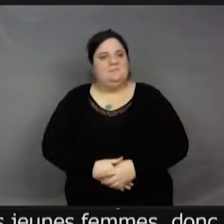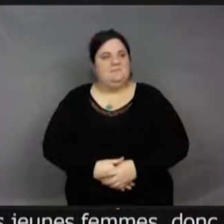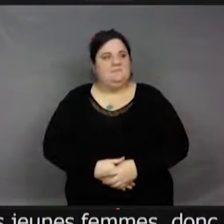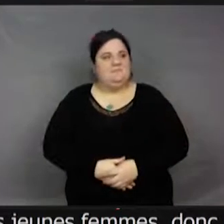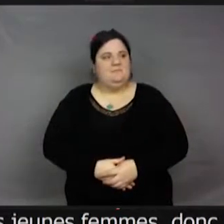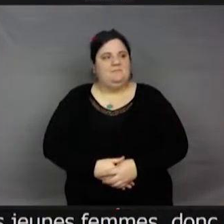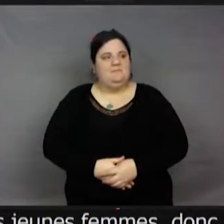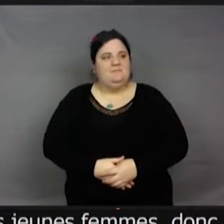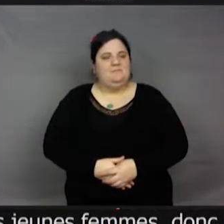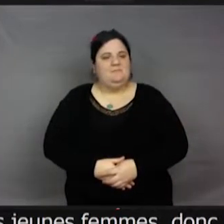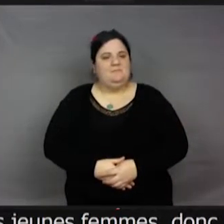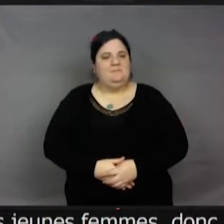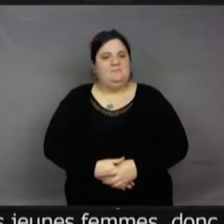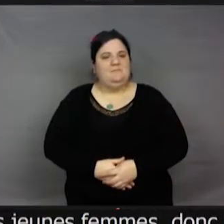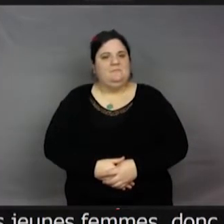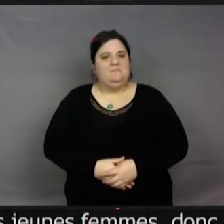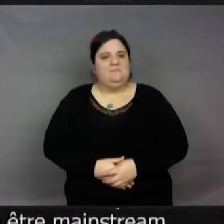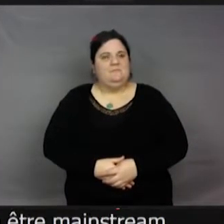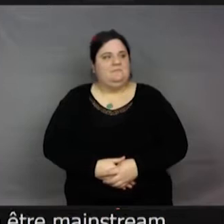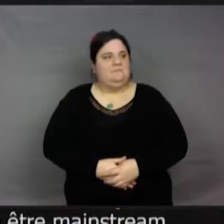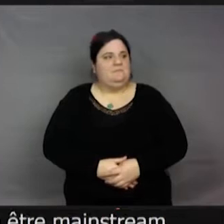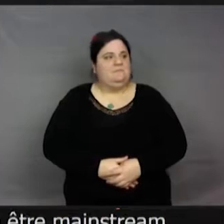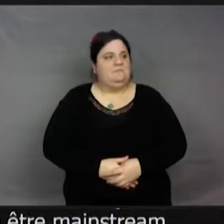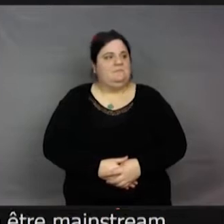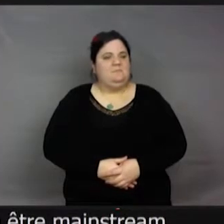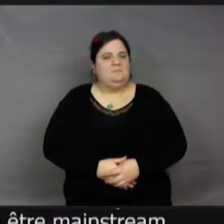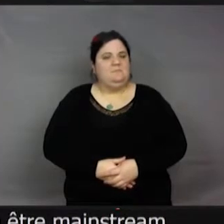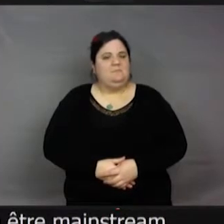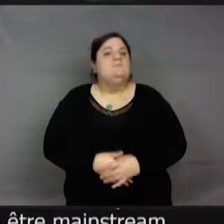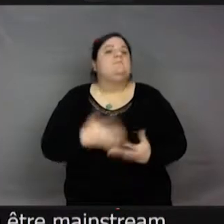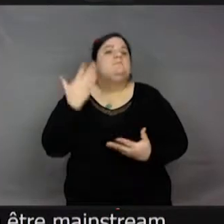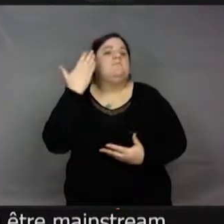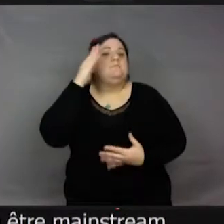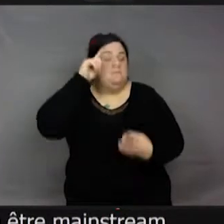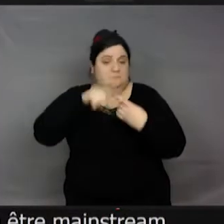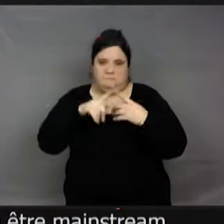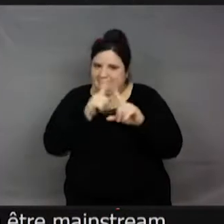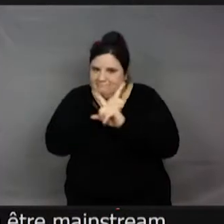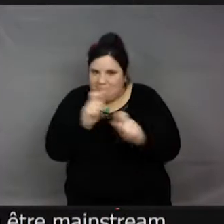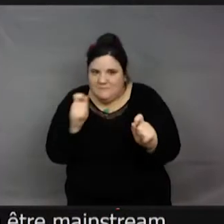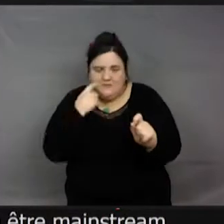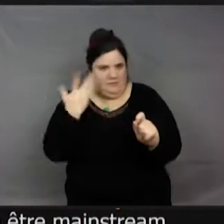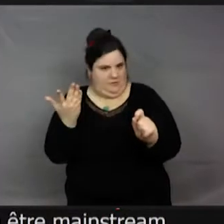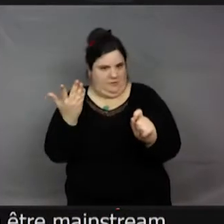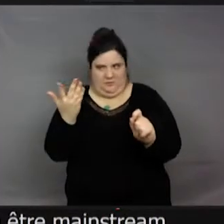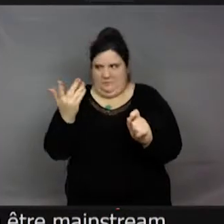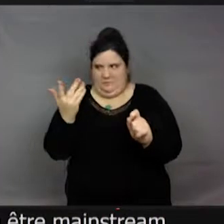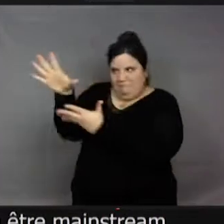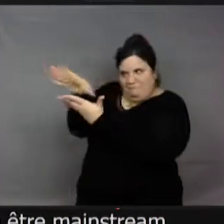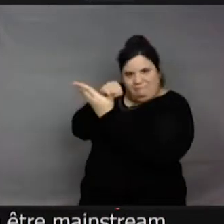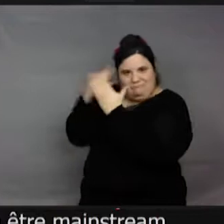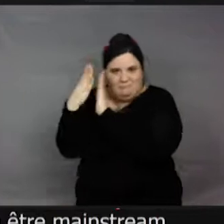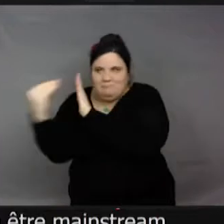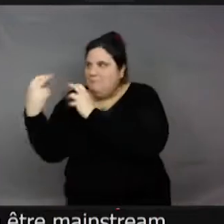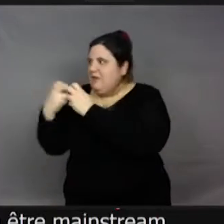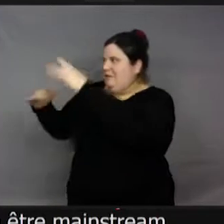Alors, un des autres sujets incroyables, c'est le mimétisme, le camouflage chez les Insectes. Là aussi, c'est démentier. Je vais vous